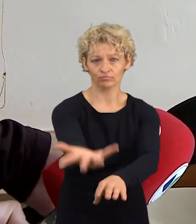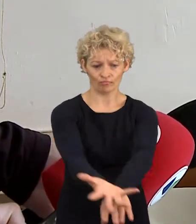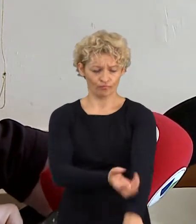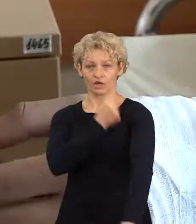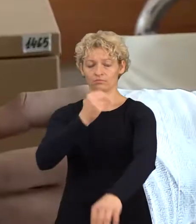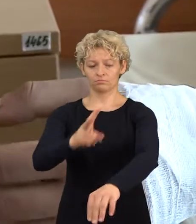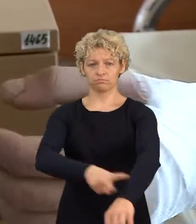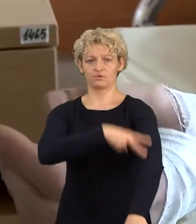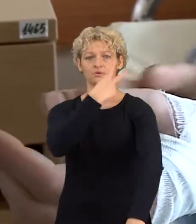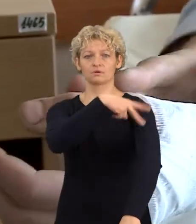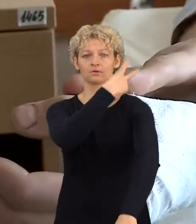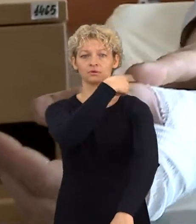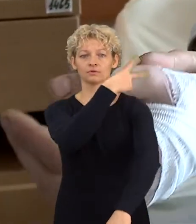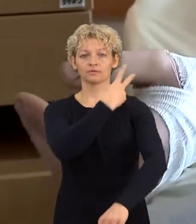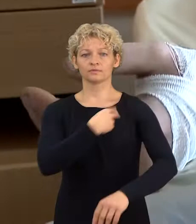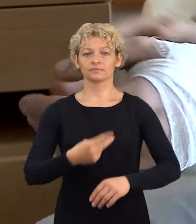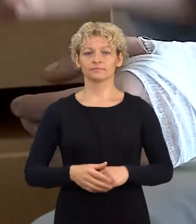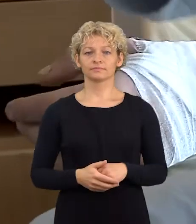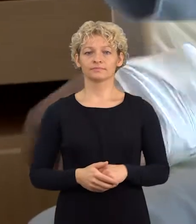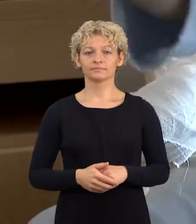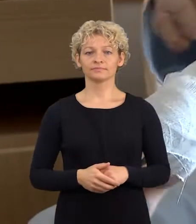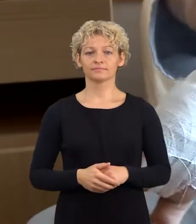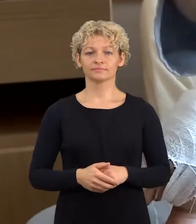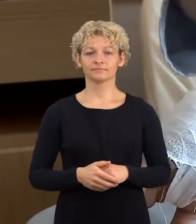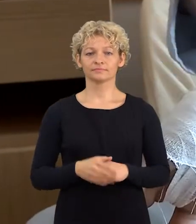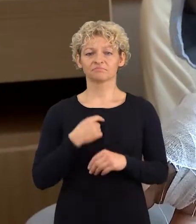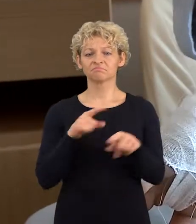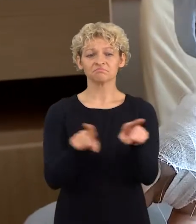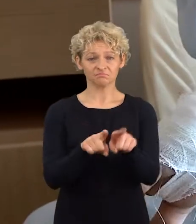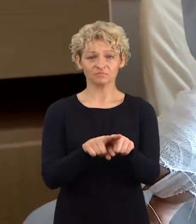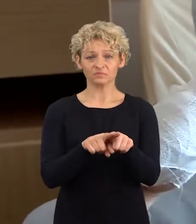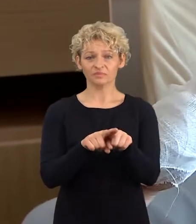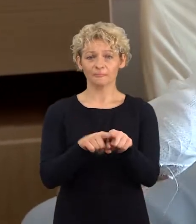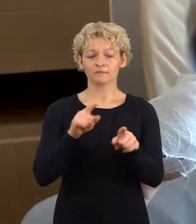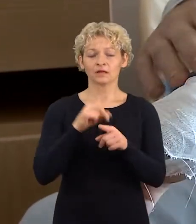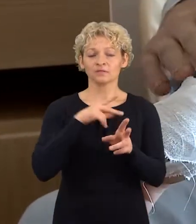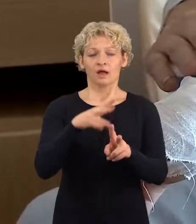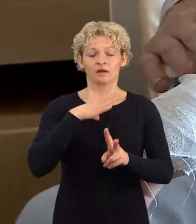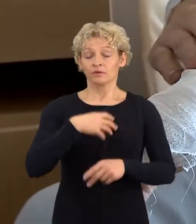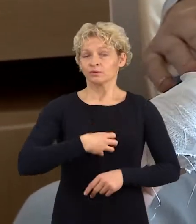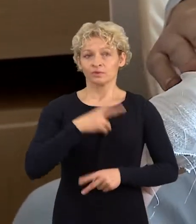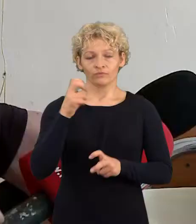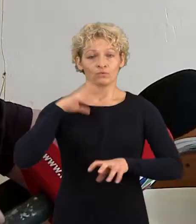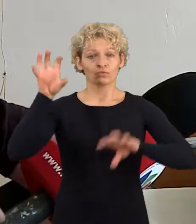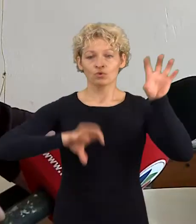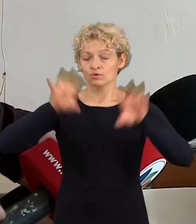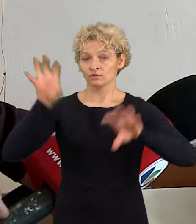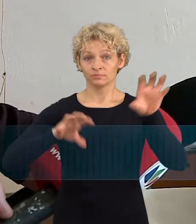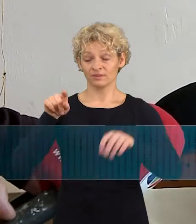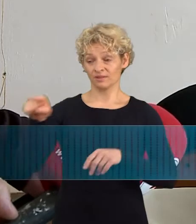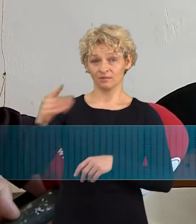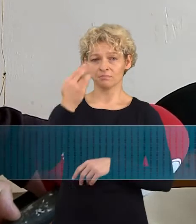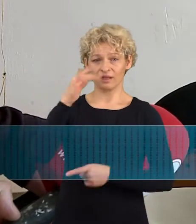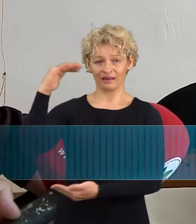bliupsnių ugnies. Bandimas krosnių užkurti su degiu skiščių virto košmaru. Skiščio buvo penki litris bakelis. Nuo mano